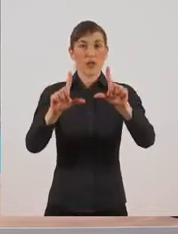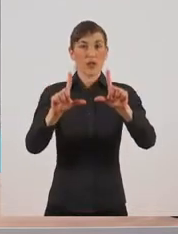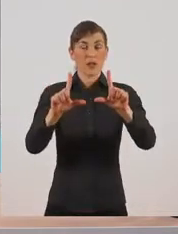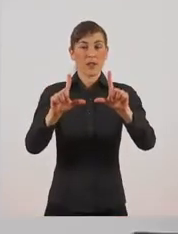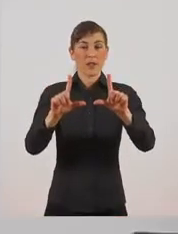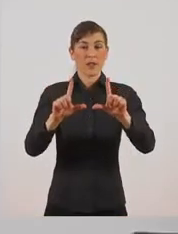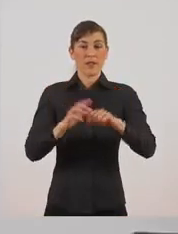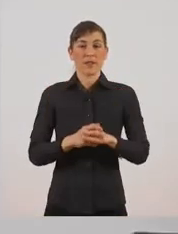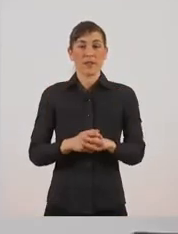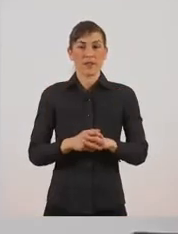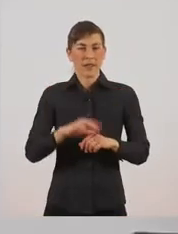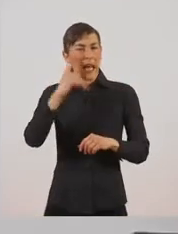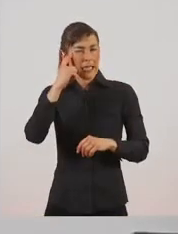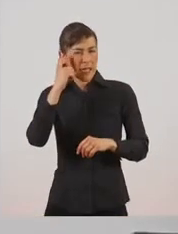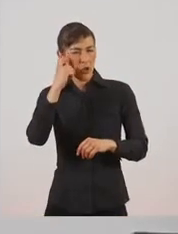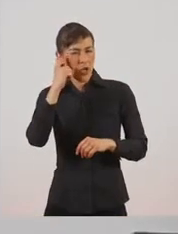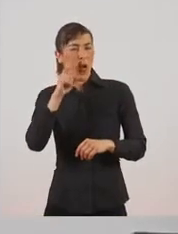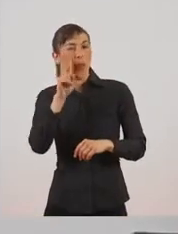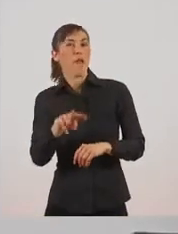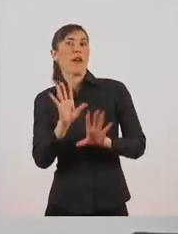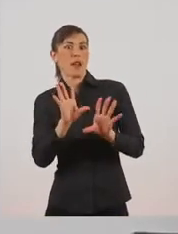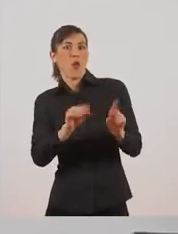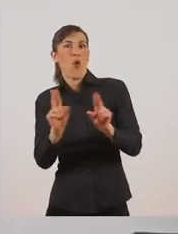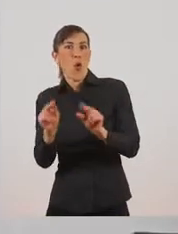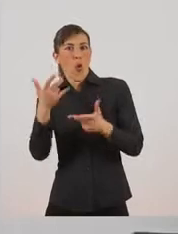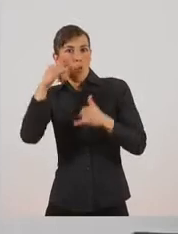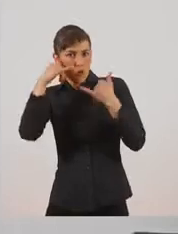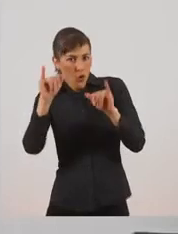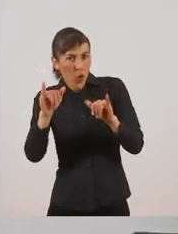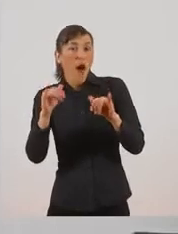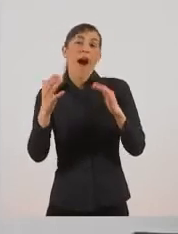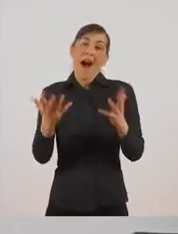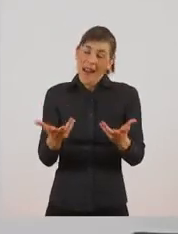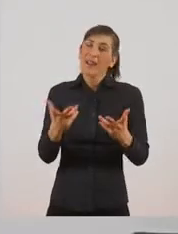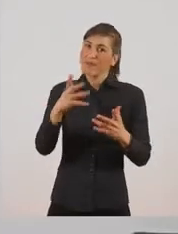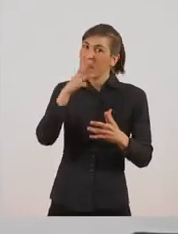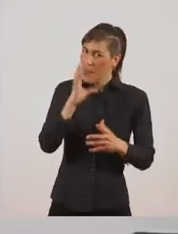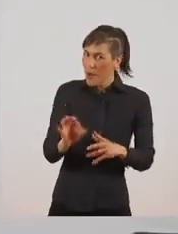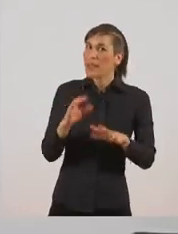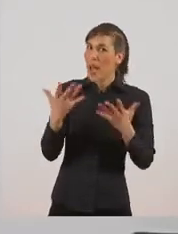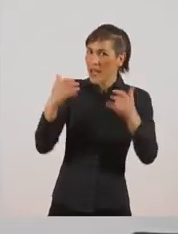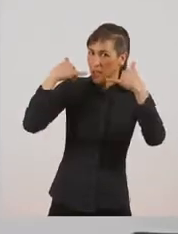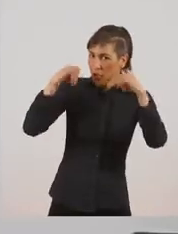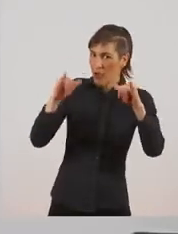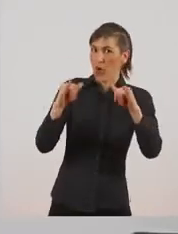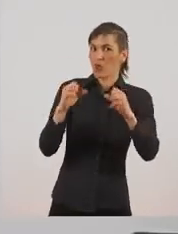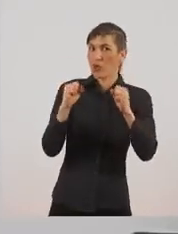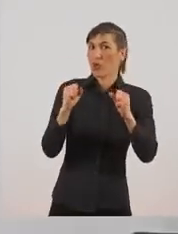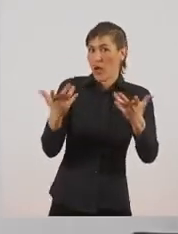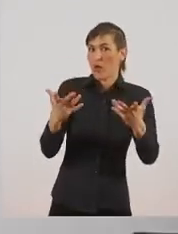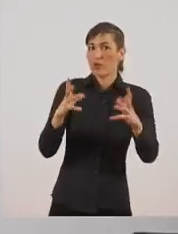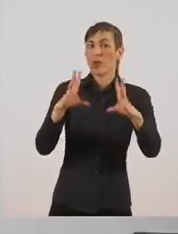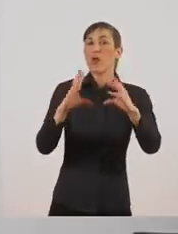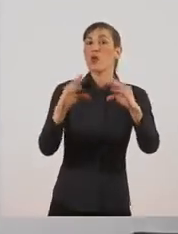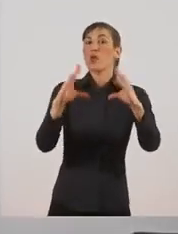Ναι, ξέρω, δεν θυμίζεις ζώο, παρόλα αυτά είναι ζώο. Αυτό είναι ένα σφουγγάρι και δεν έχει σπονδυλική στήλη και ανήκει στα